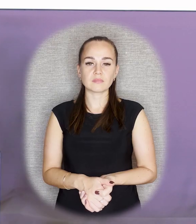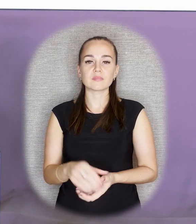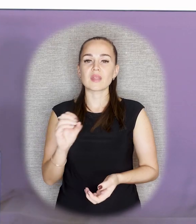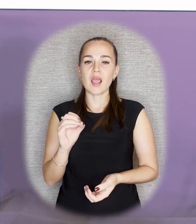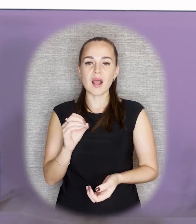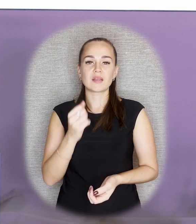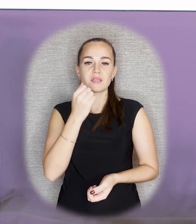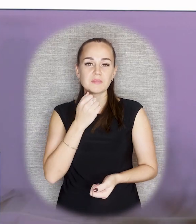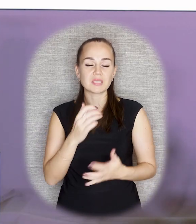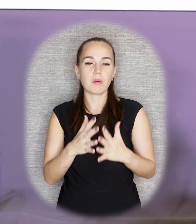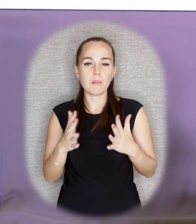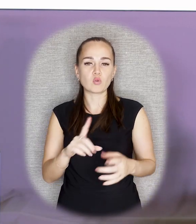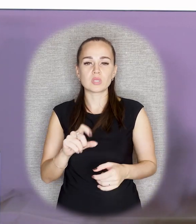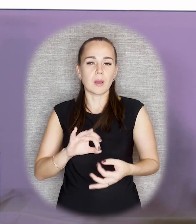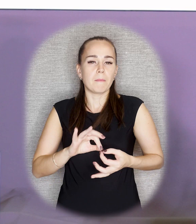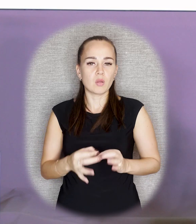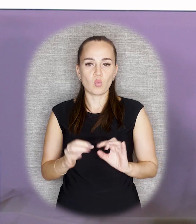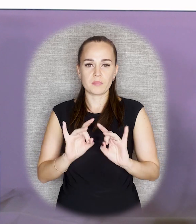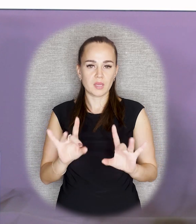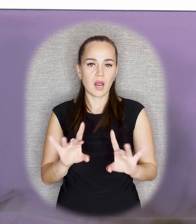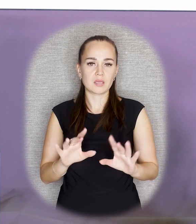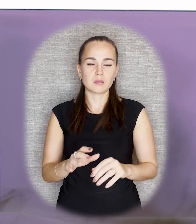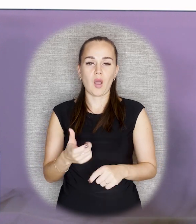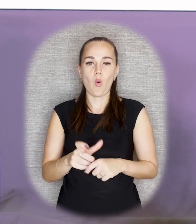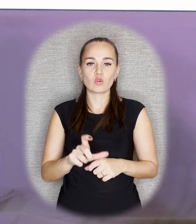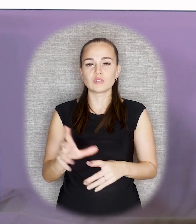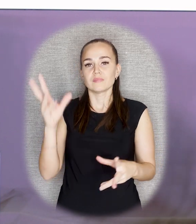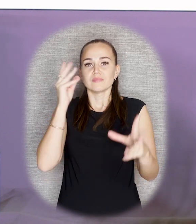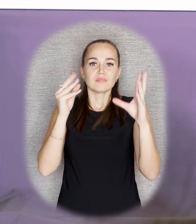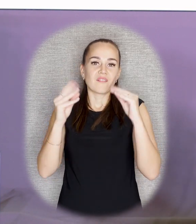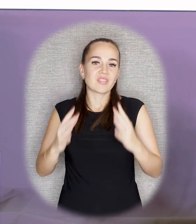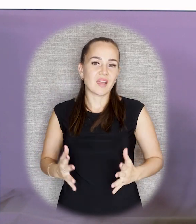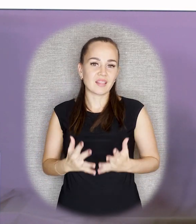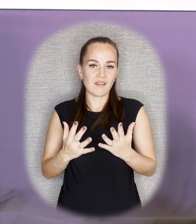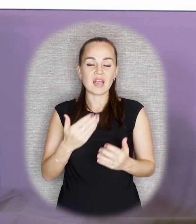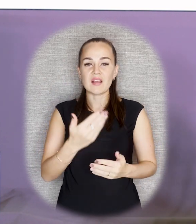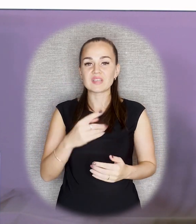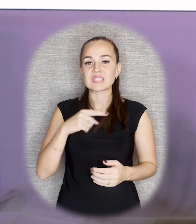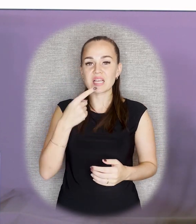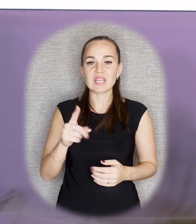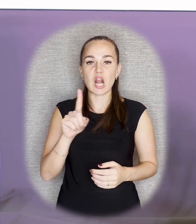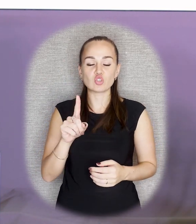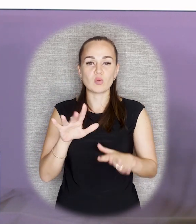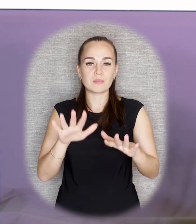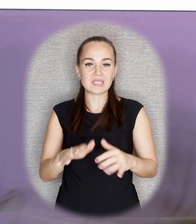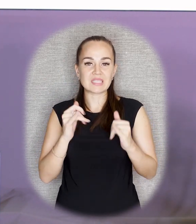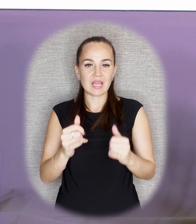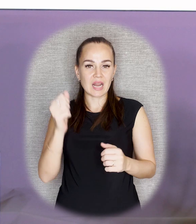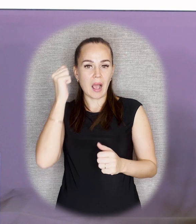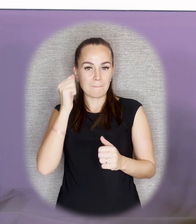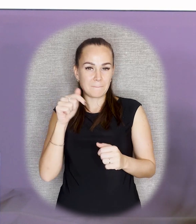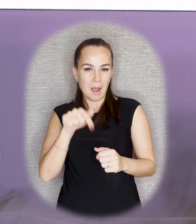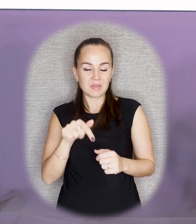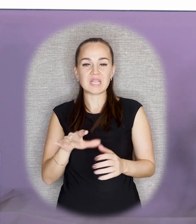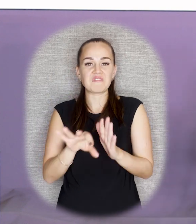Екатерина, спасибо за подробный рассказ, такой вдохновенный. Вы упомянули, что места для памятников выбирались не